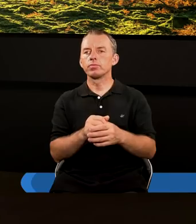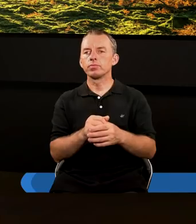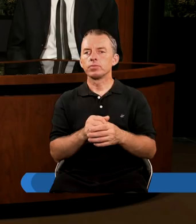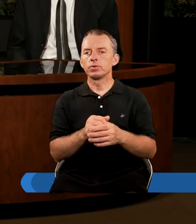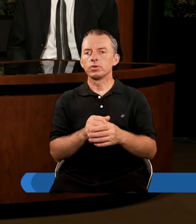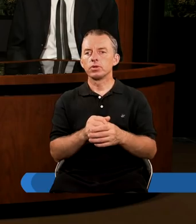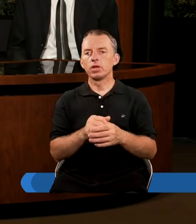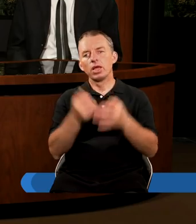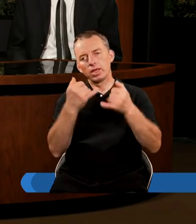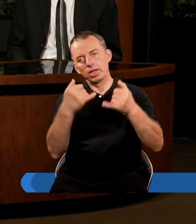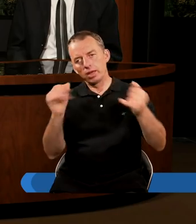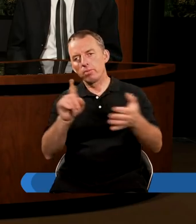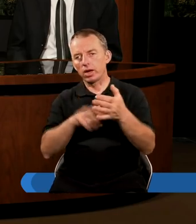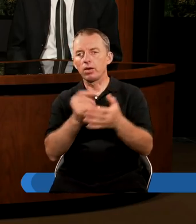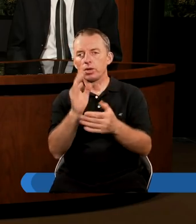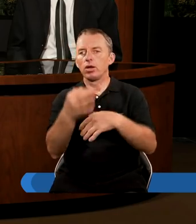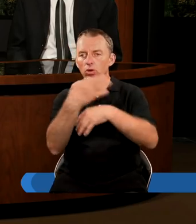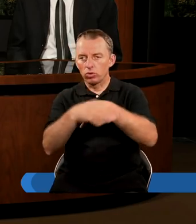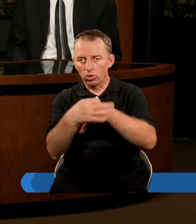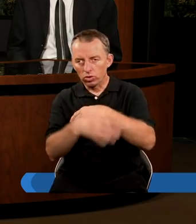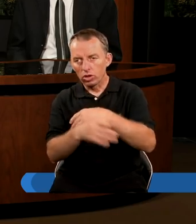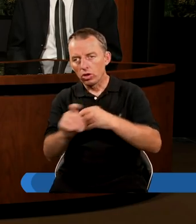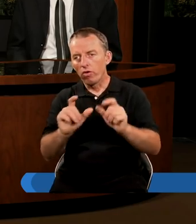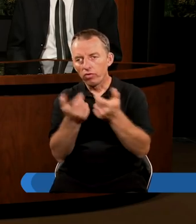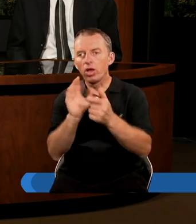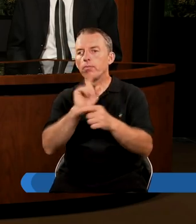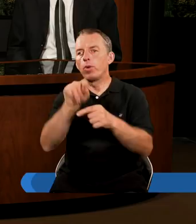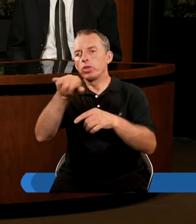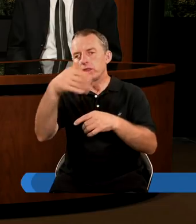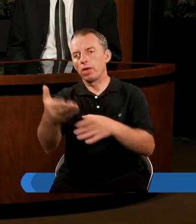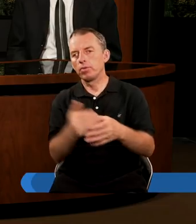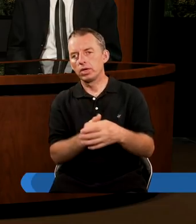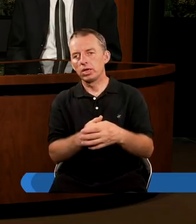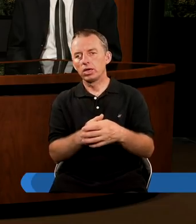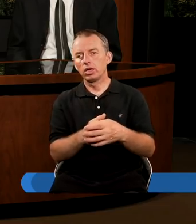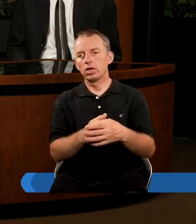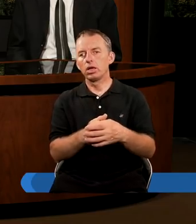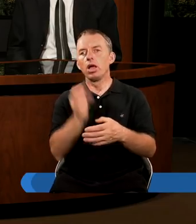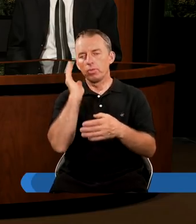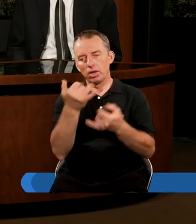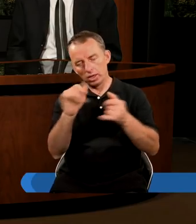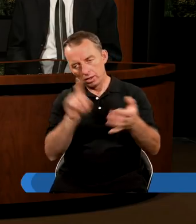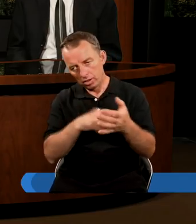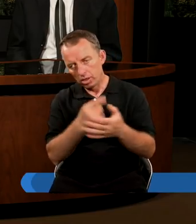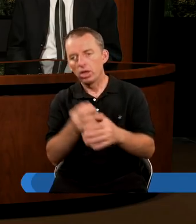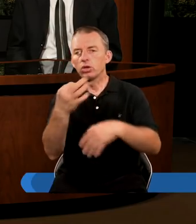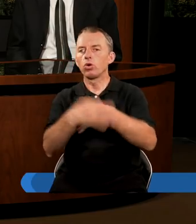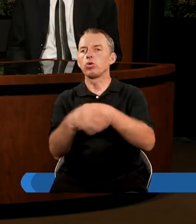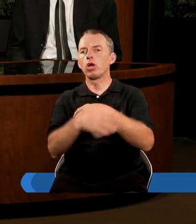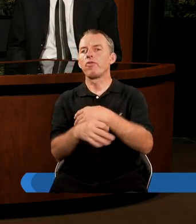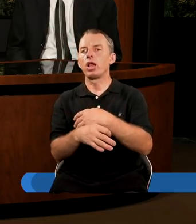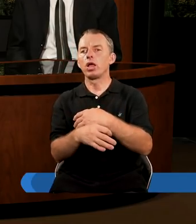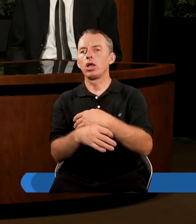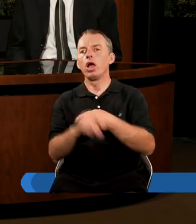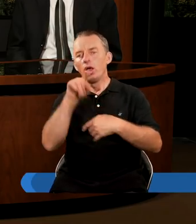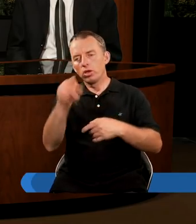Pewnie innym razem będziemy studiowali, co się jeszcze wydarzy po tym. Będziemy innym razem pewnie studiowali